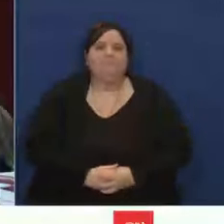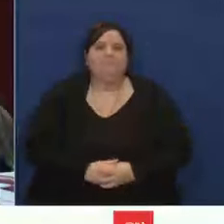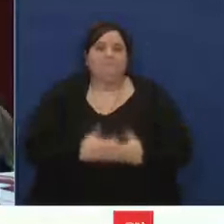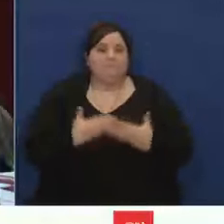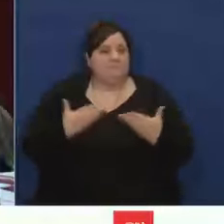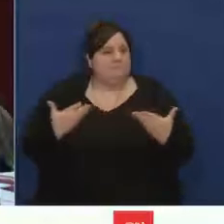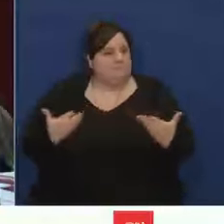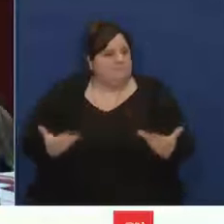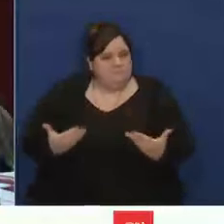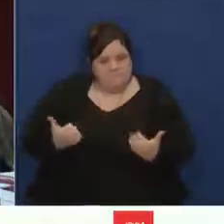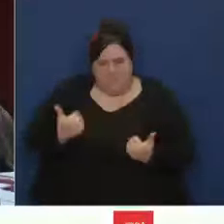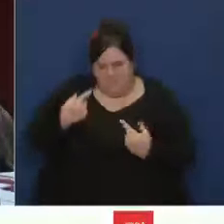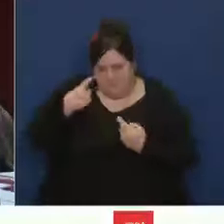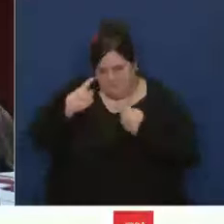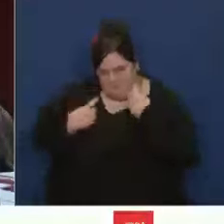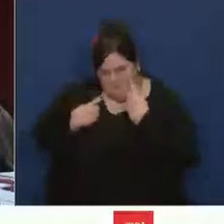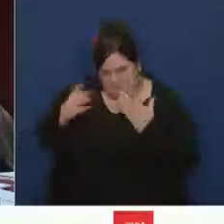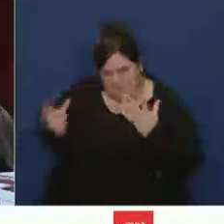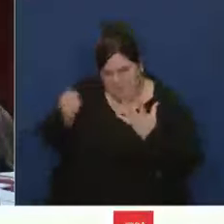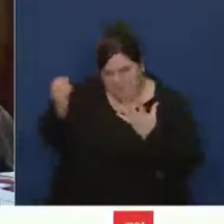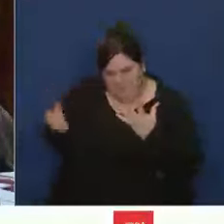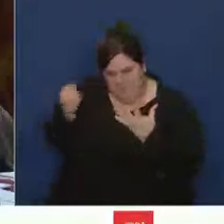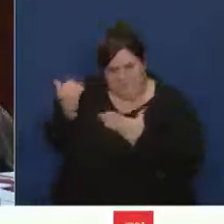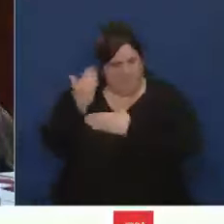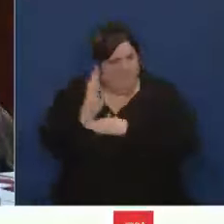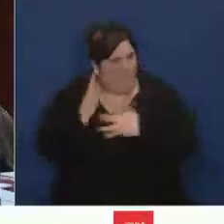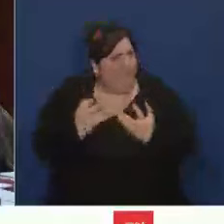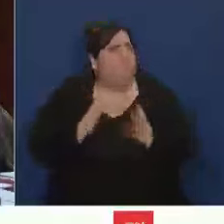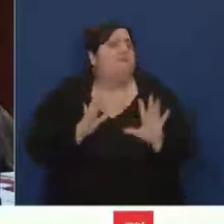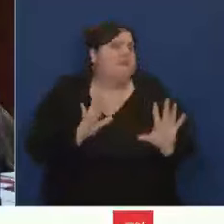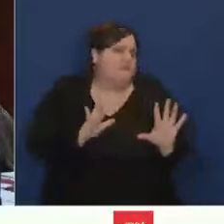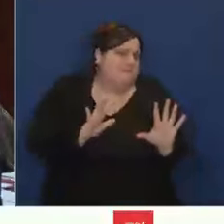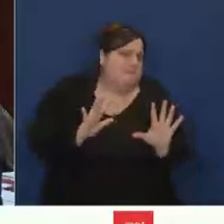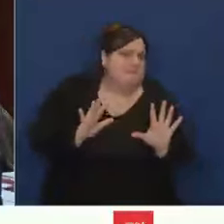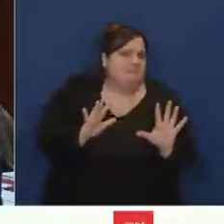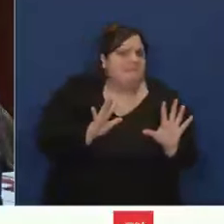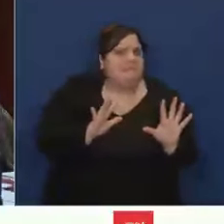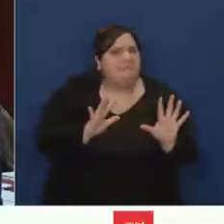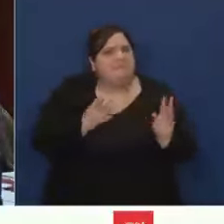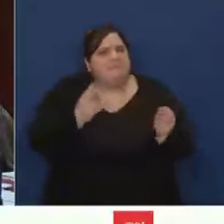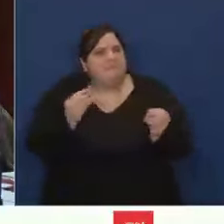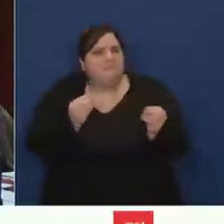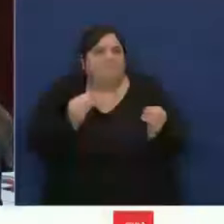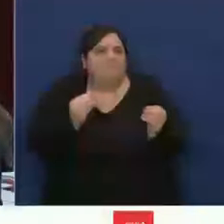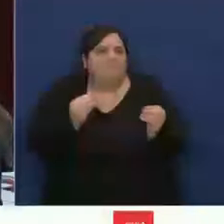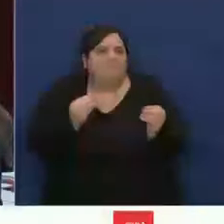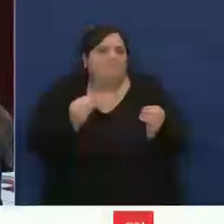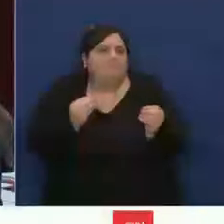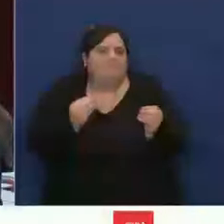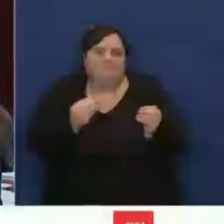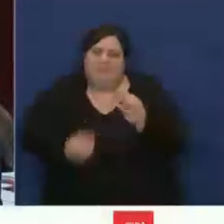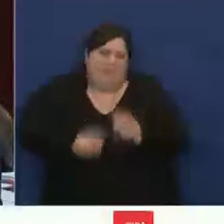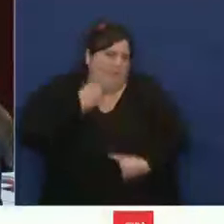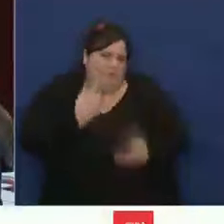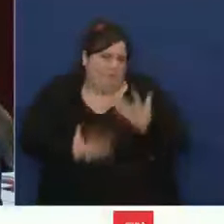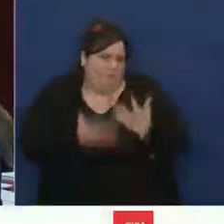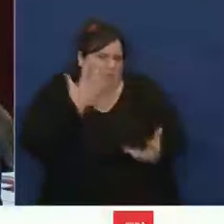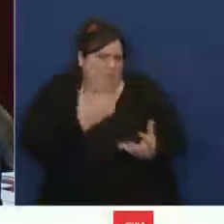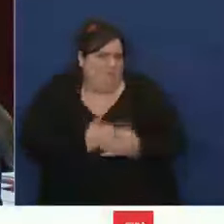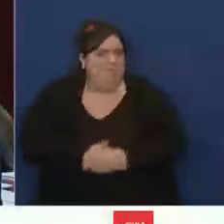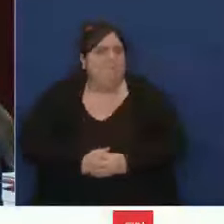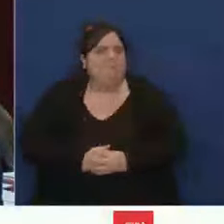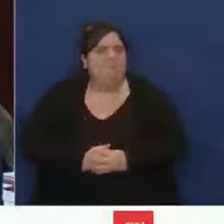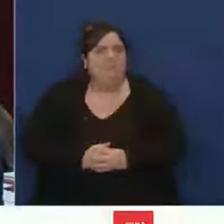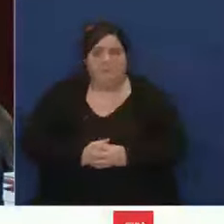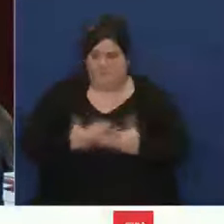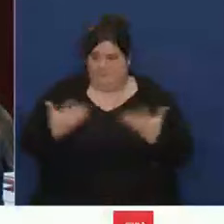réflexions. Mais vous l'avez dit, mais j'insiste de façon importante, il y a devant nous la cartographie